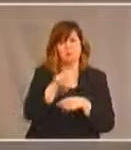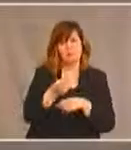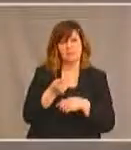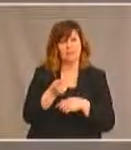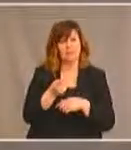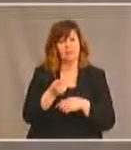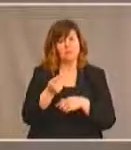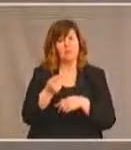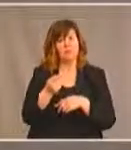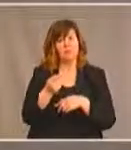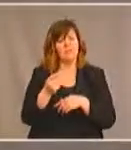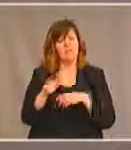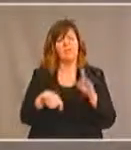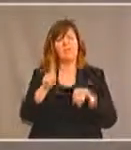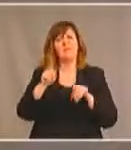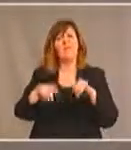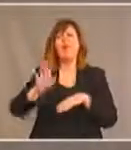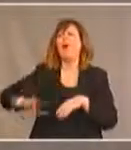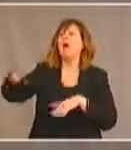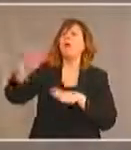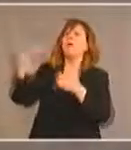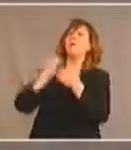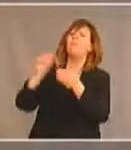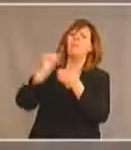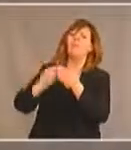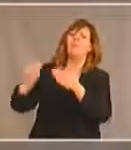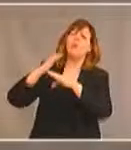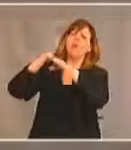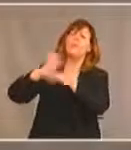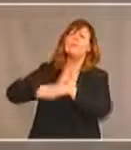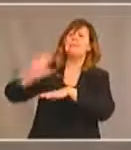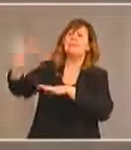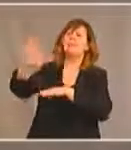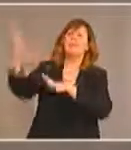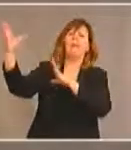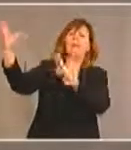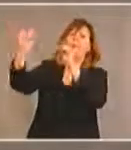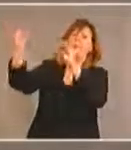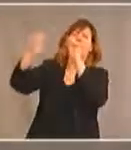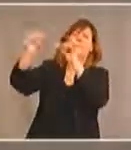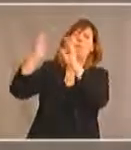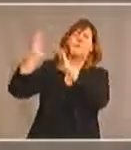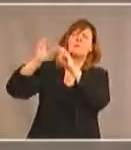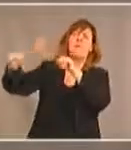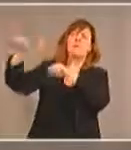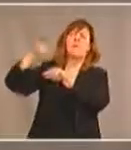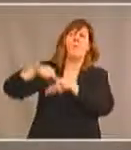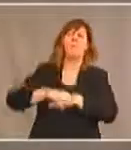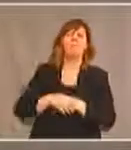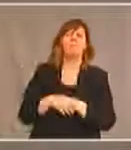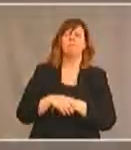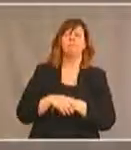parfois dans les couloirs de la bureaucratie il y a des conversations que les gens ne veulent pas